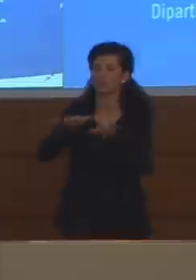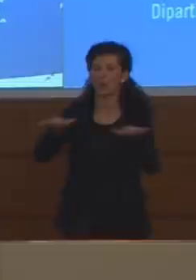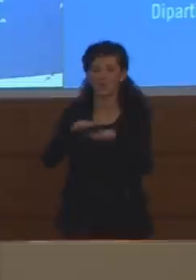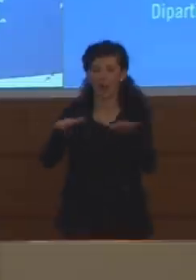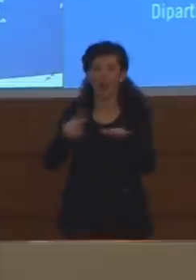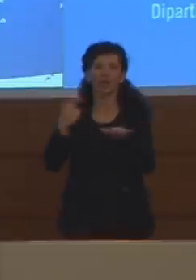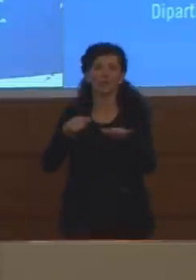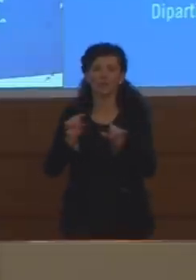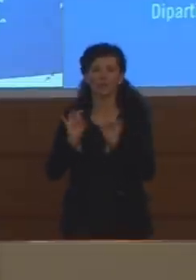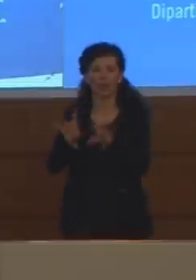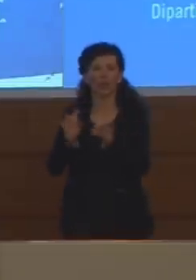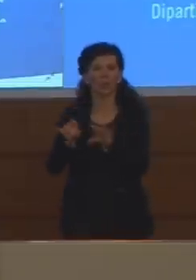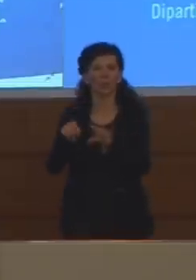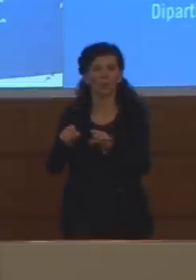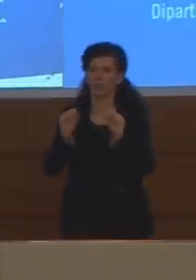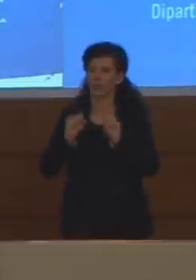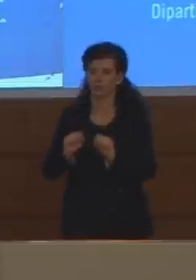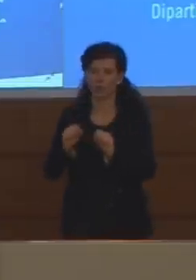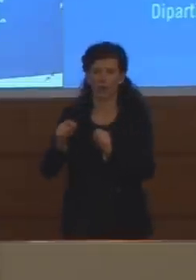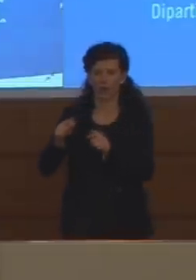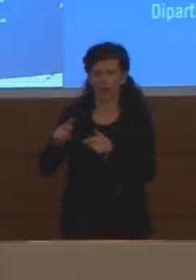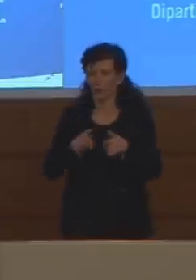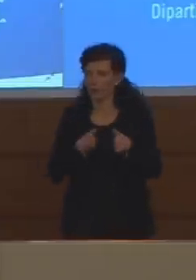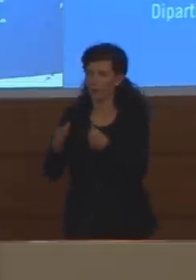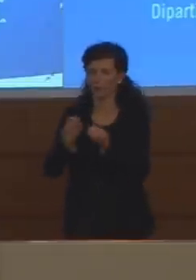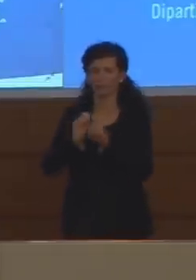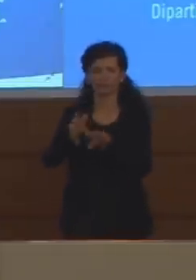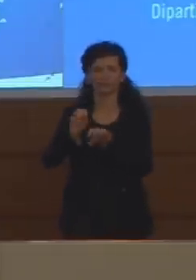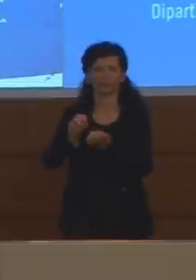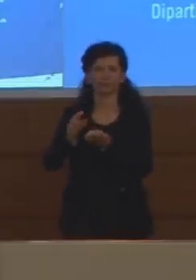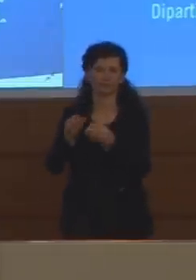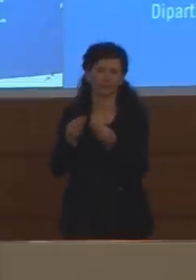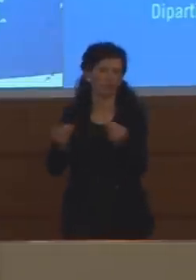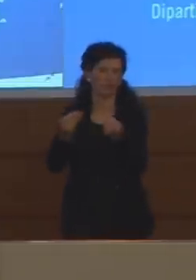dentro tutto ciò che possono, anche di negativo.